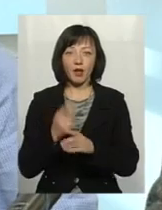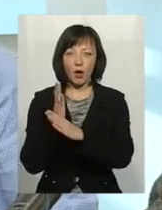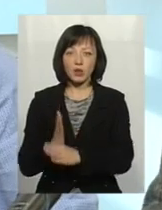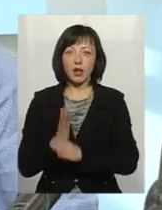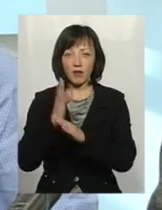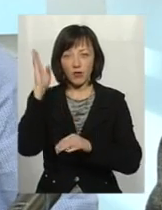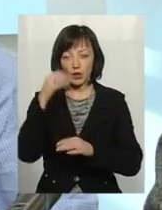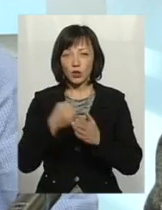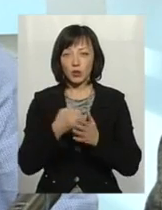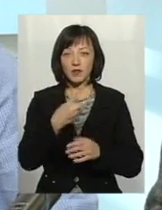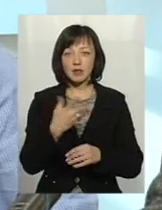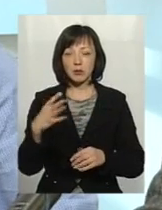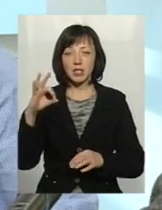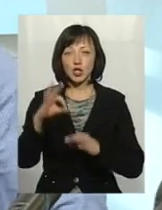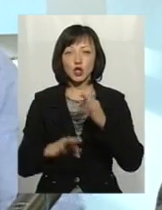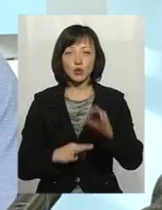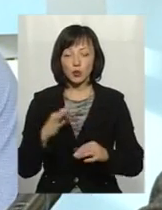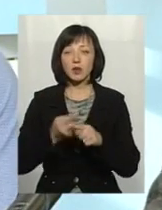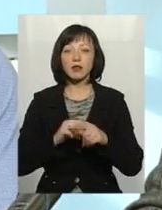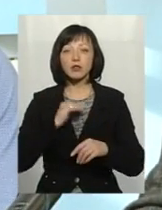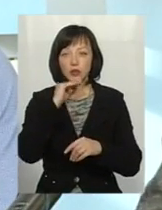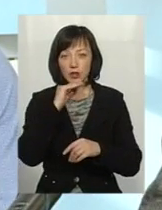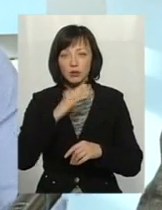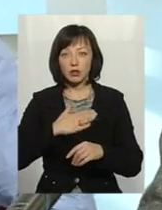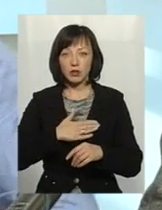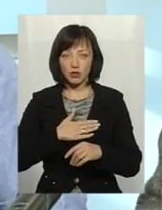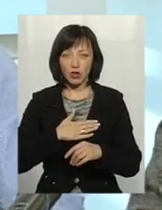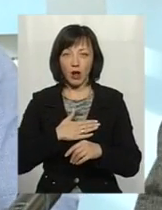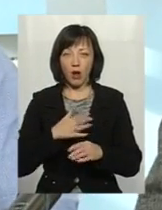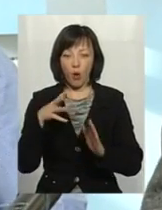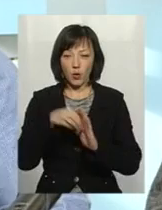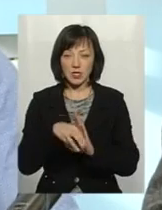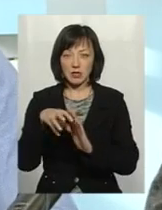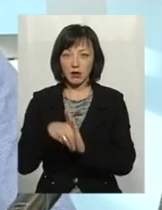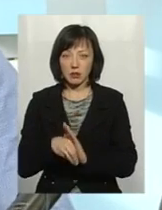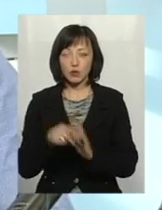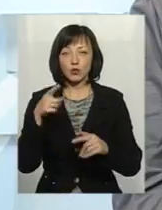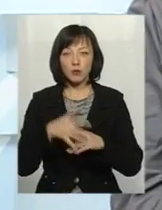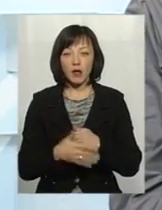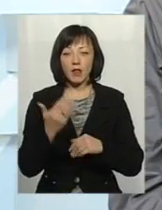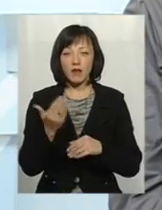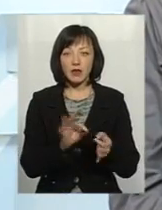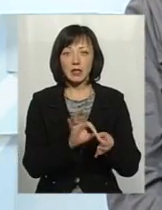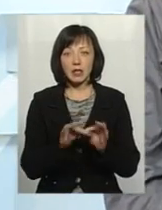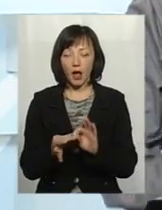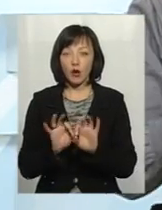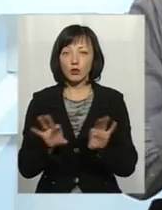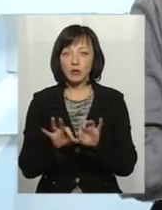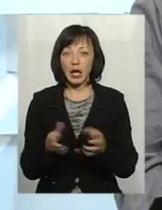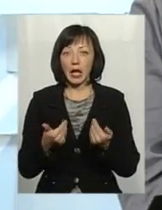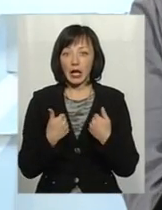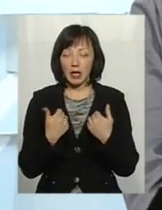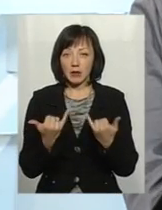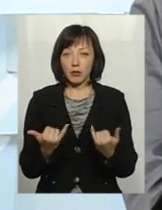25 суток, що вполне достатньо при наших вкодних концентраціях. Зрозуміло. Ви досить детально все розповіли, а тепер я